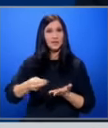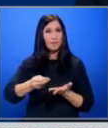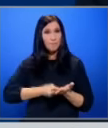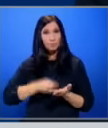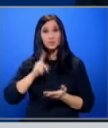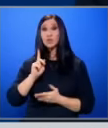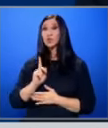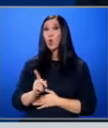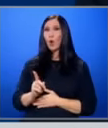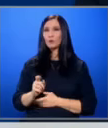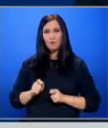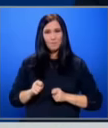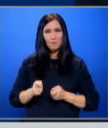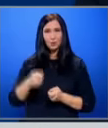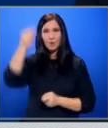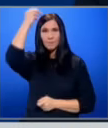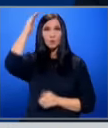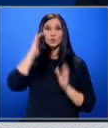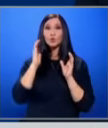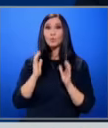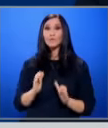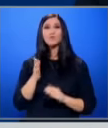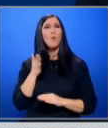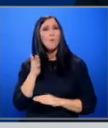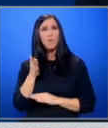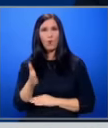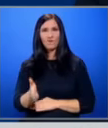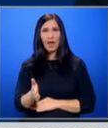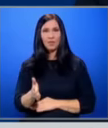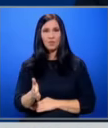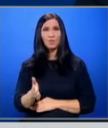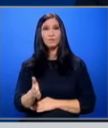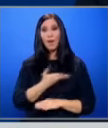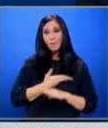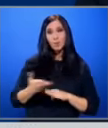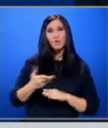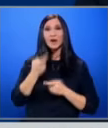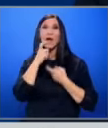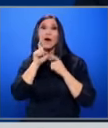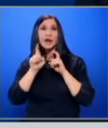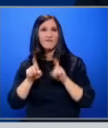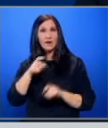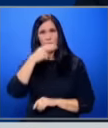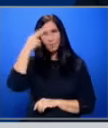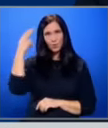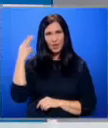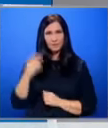което да принудим българското правителство буквално да проведе референдум по темата.